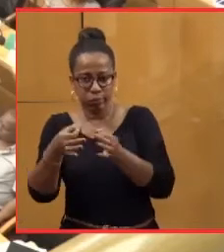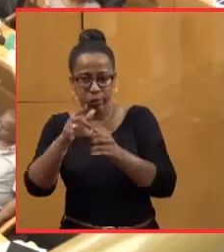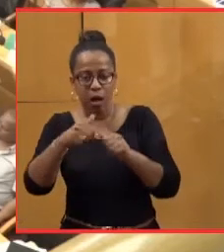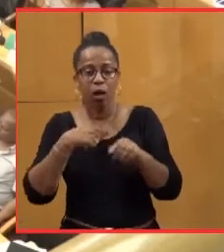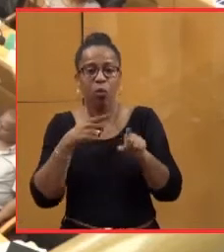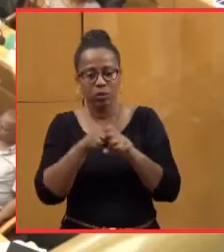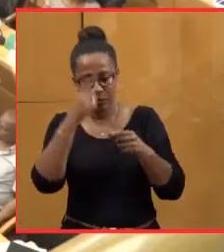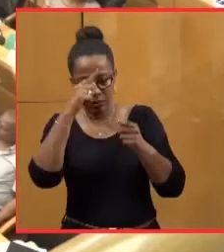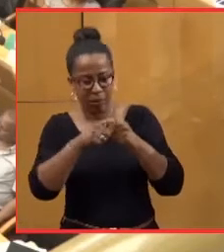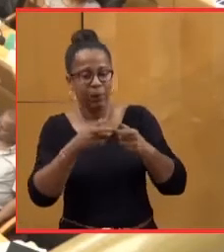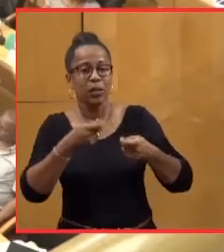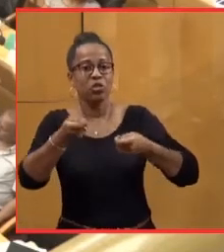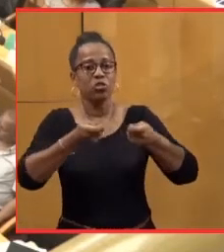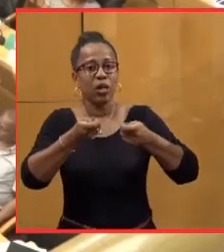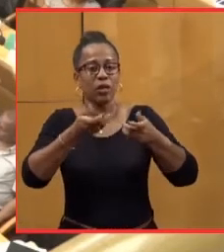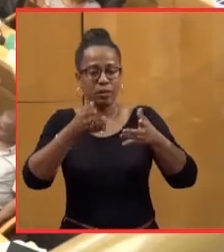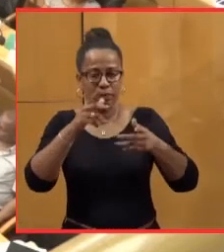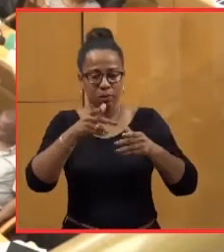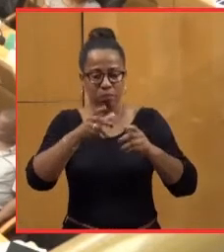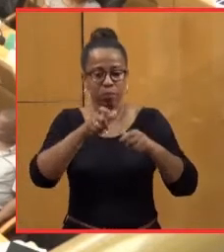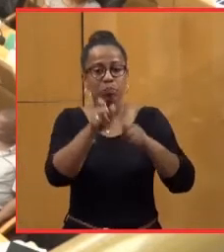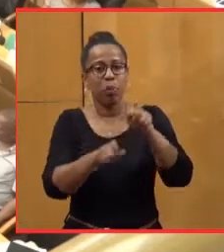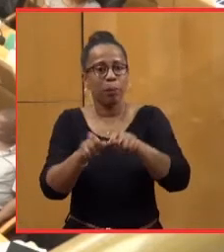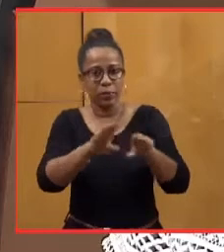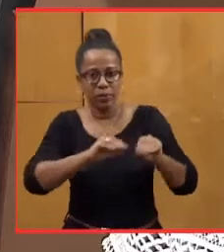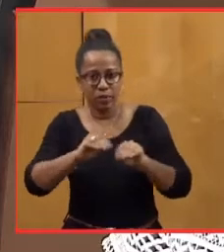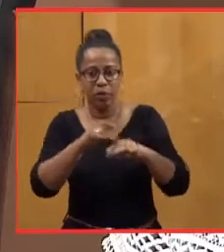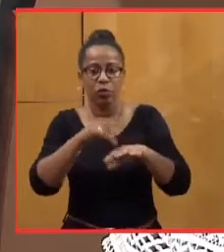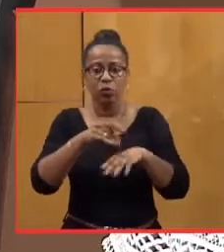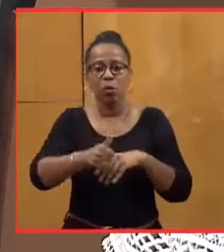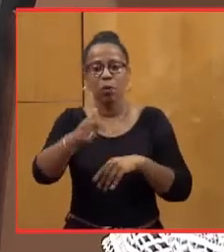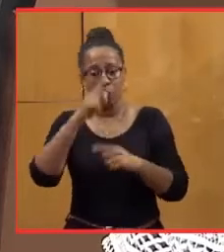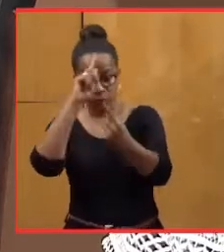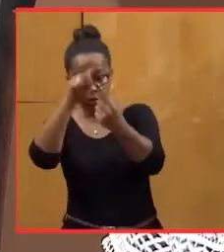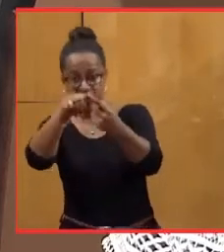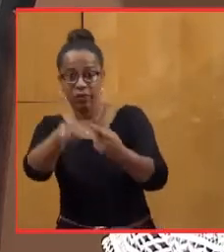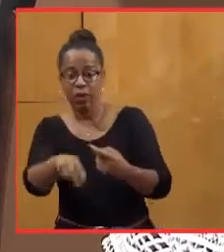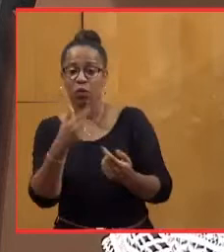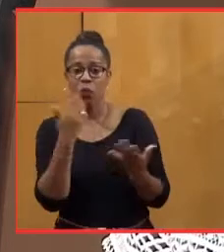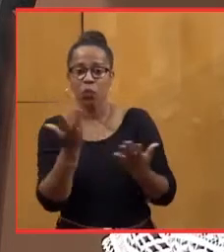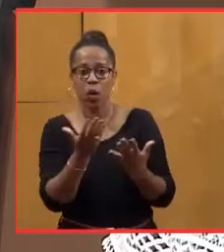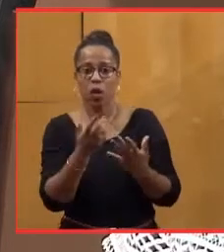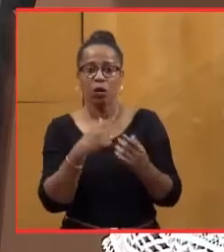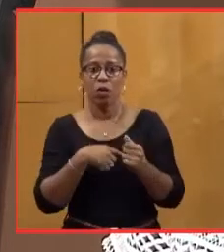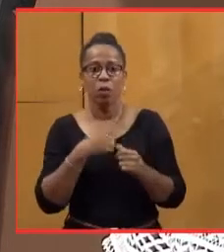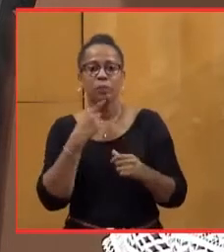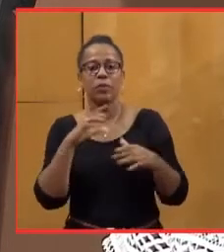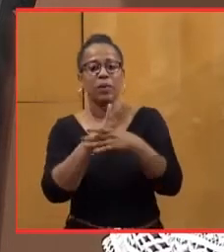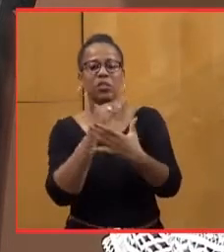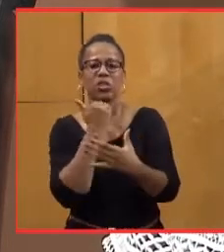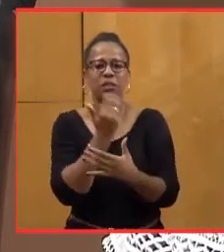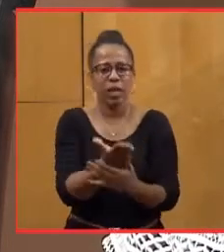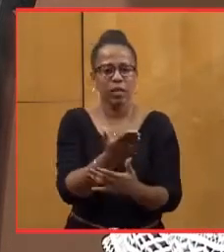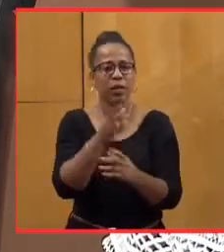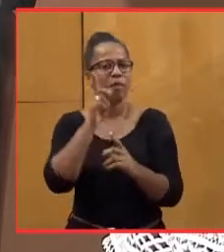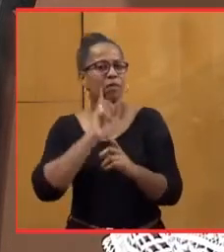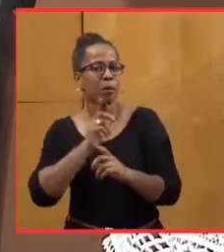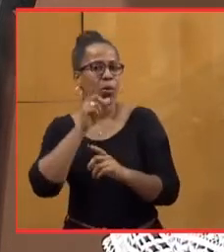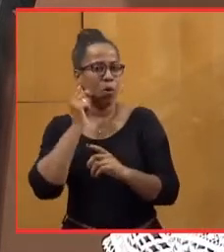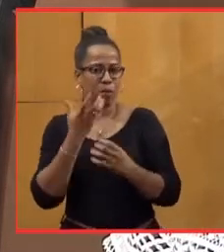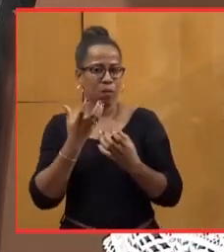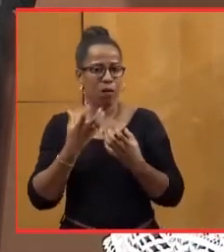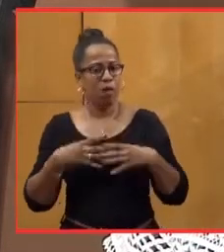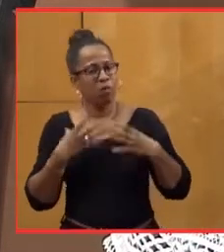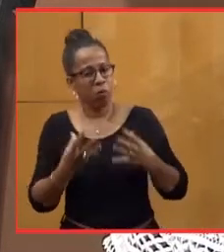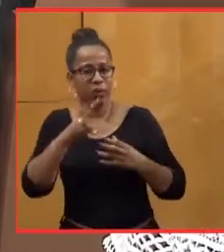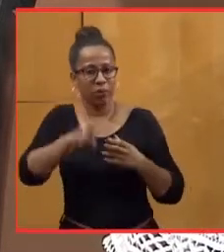institutionnalisée du peuple qui n'ont pour seul but que de salir des hommes et des femmes de bonne volonté